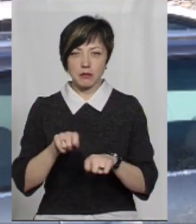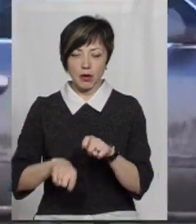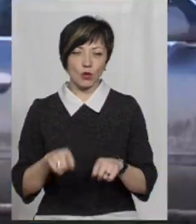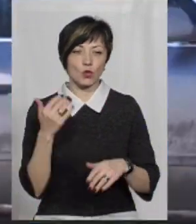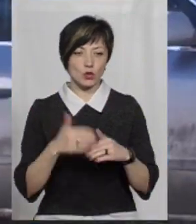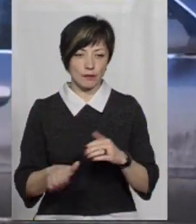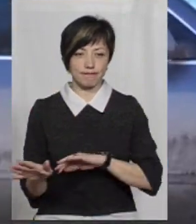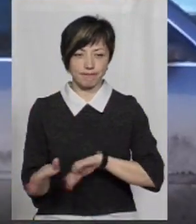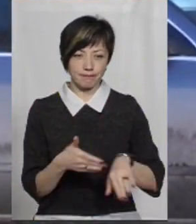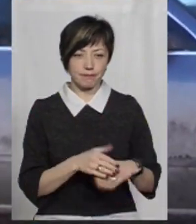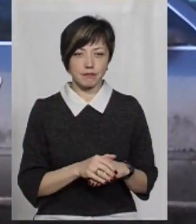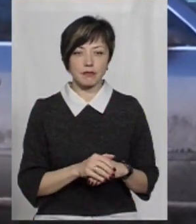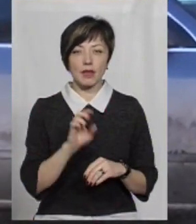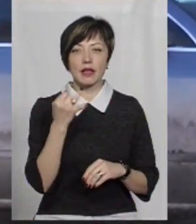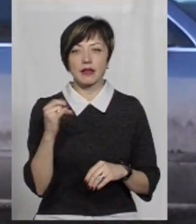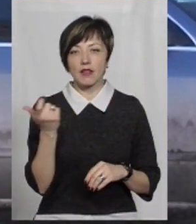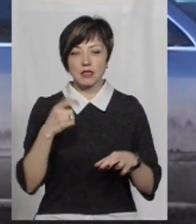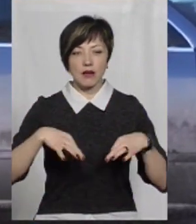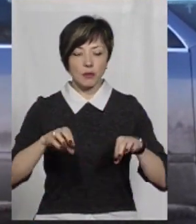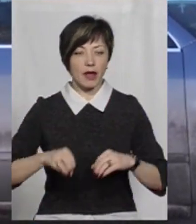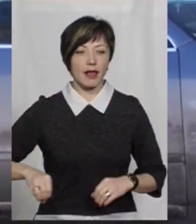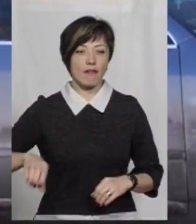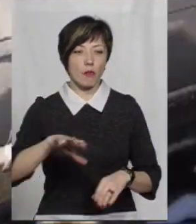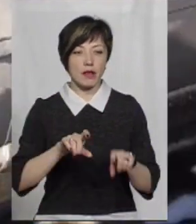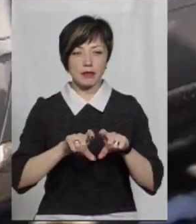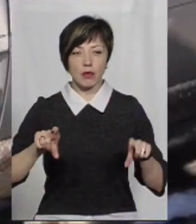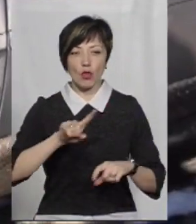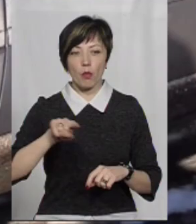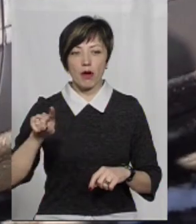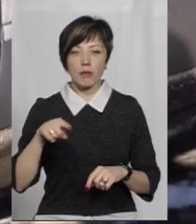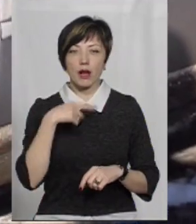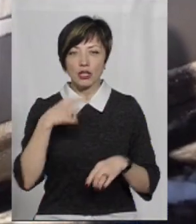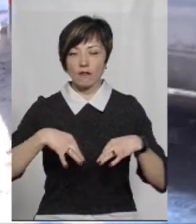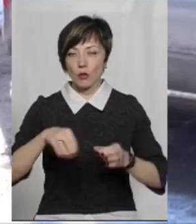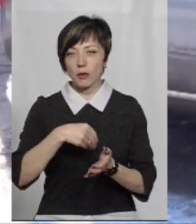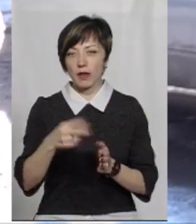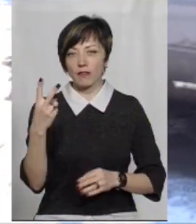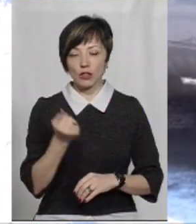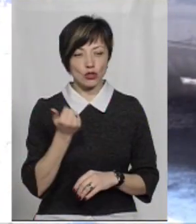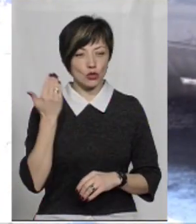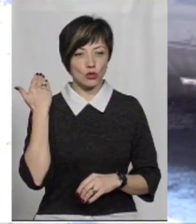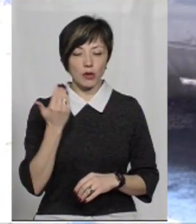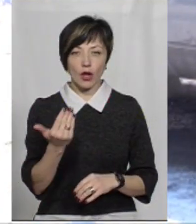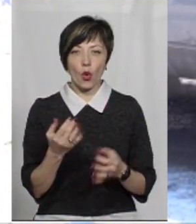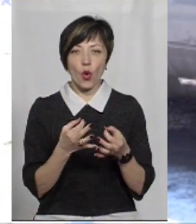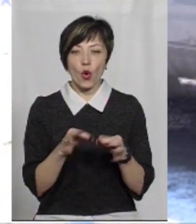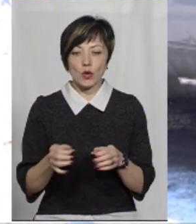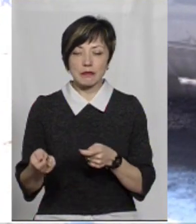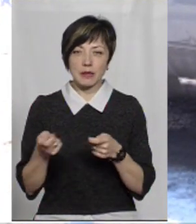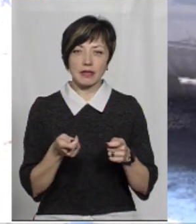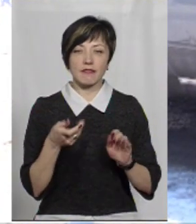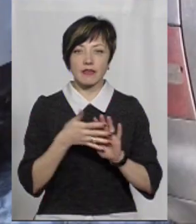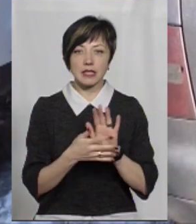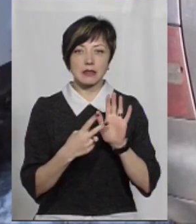прийшов. Андрій Щебетко – власник автівки з європейськими номерами. Чоловік каже, авто придбав два тижні тому. На його розмитнення витратив